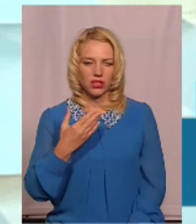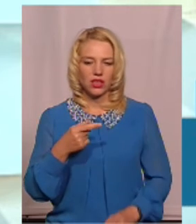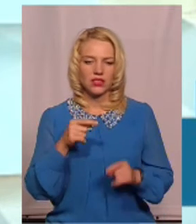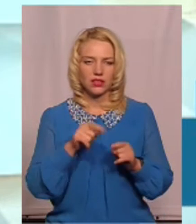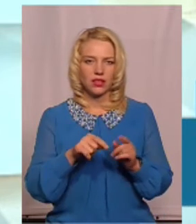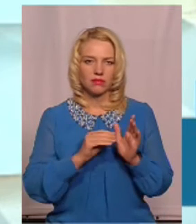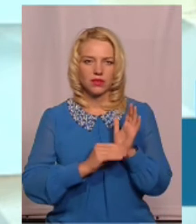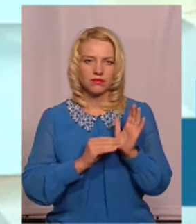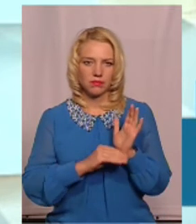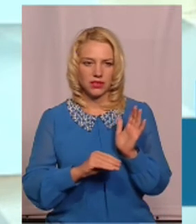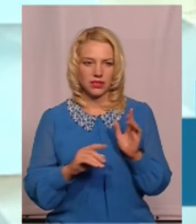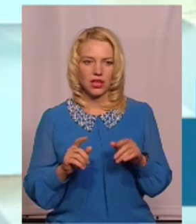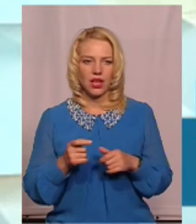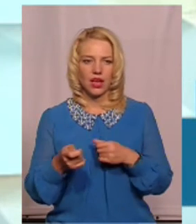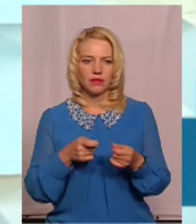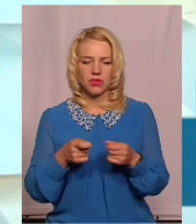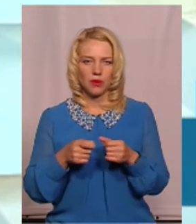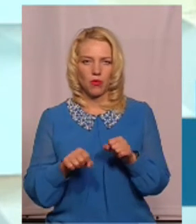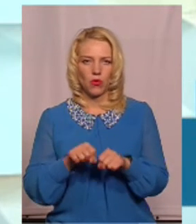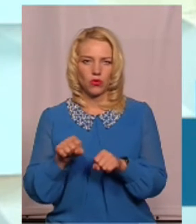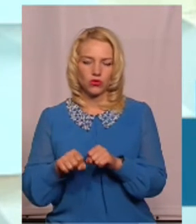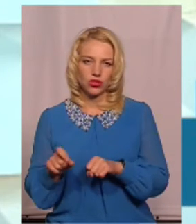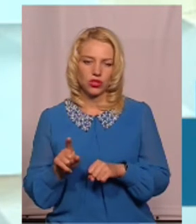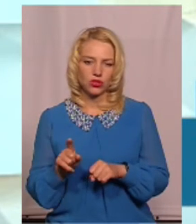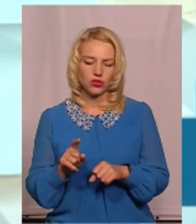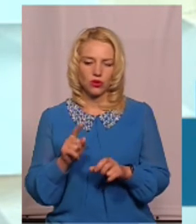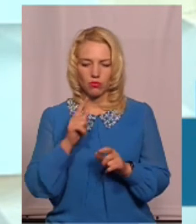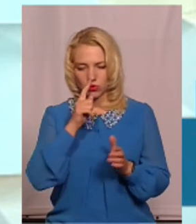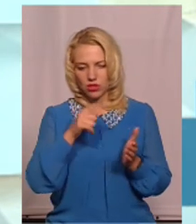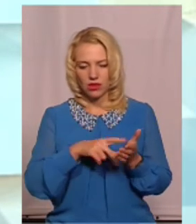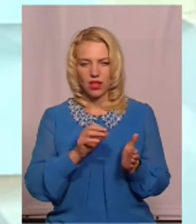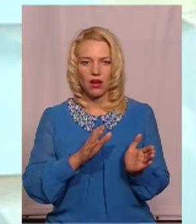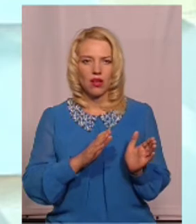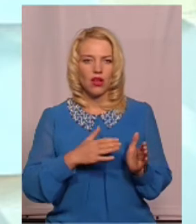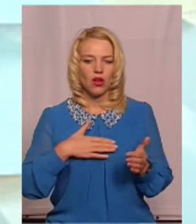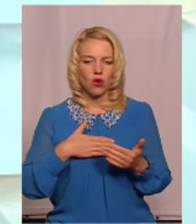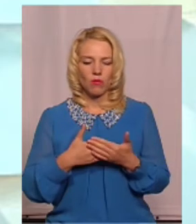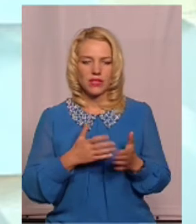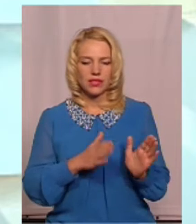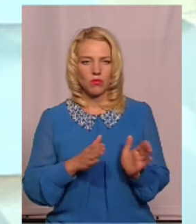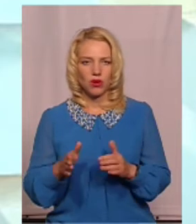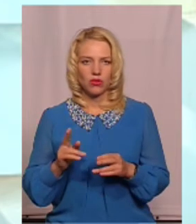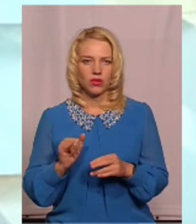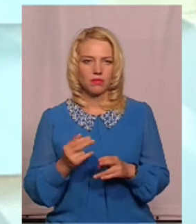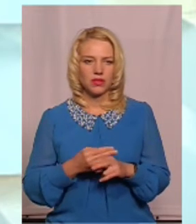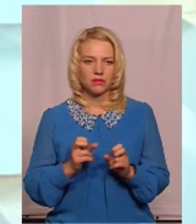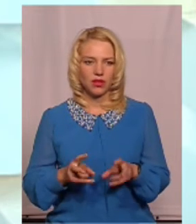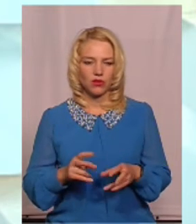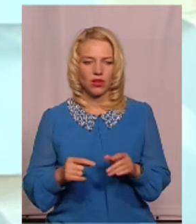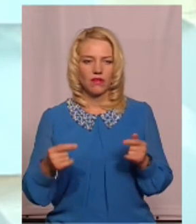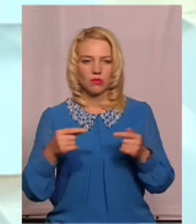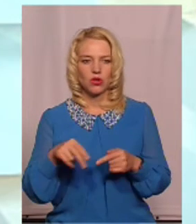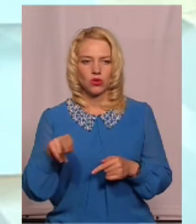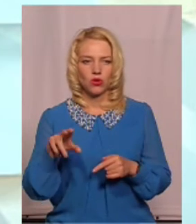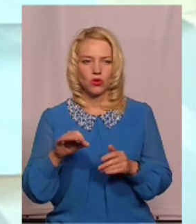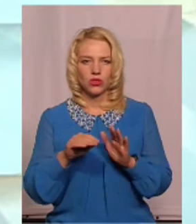яка якраз і говорить про адміністративні правопорушення, що посягають на громадський порядок та громадську безпеку. І відповідно до статті